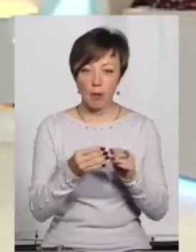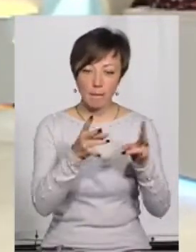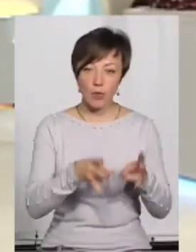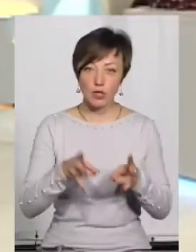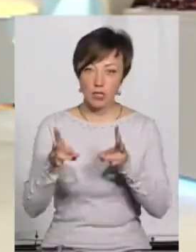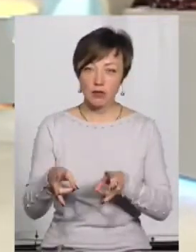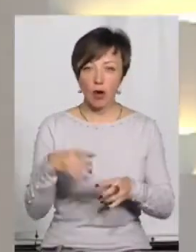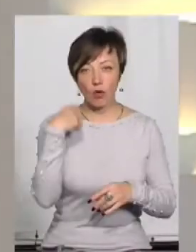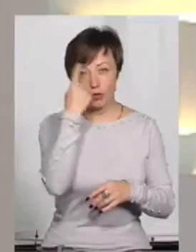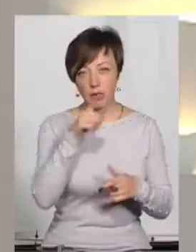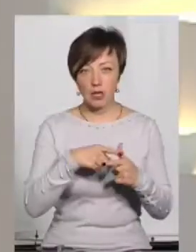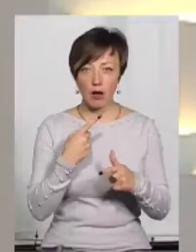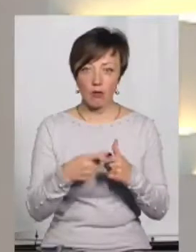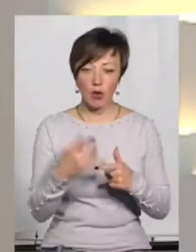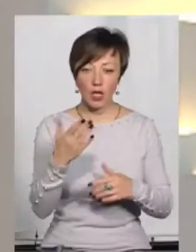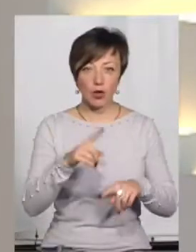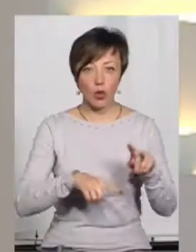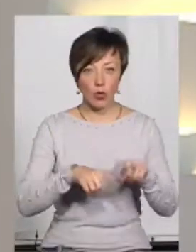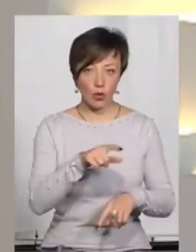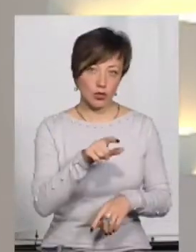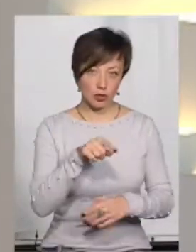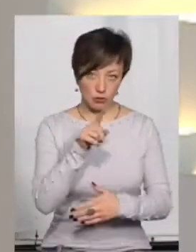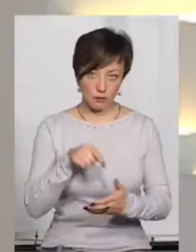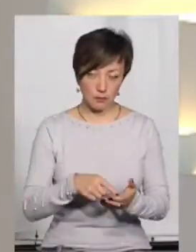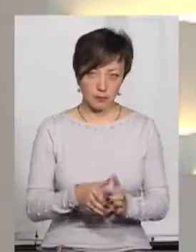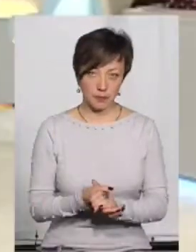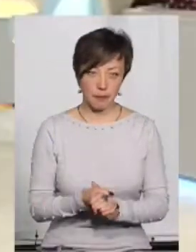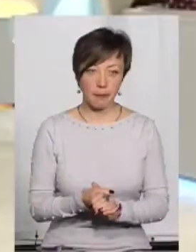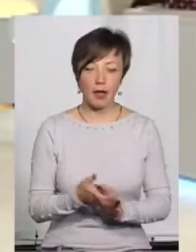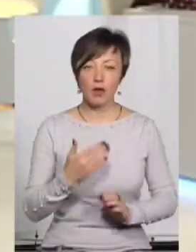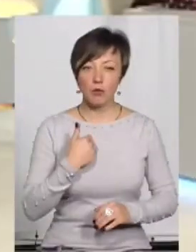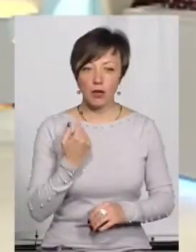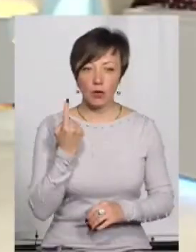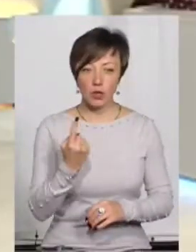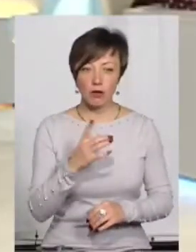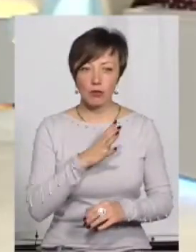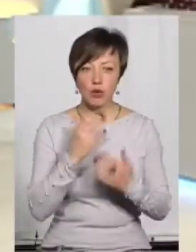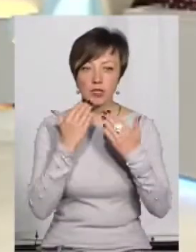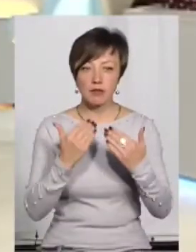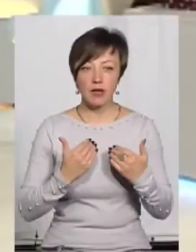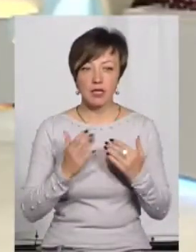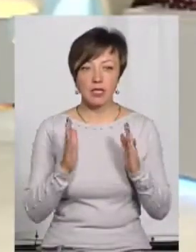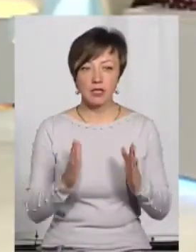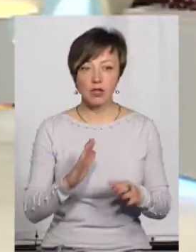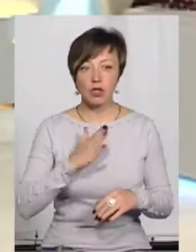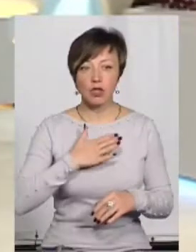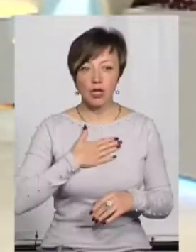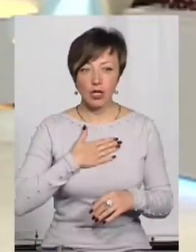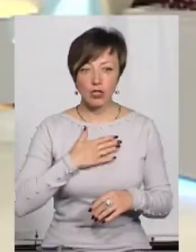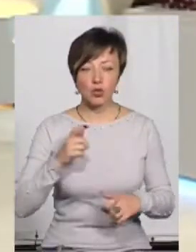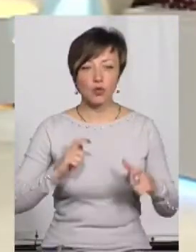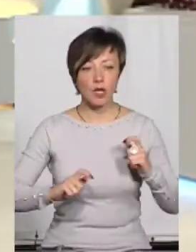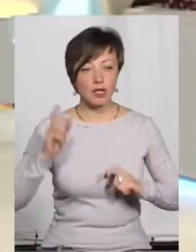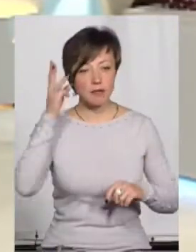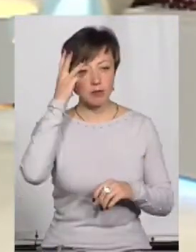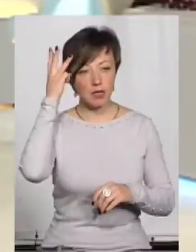постраждалі особисто або, можливо, стосовно їхніх родичів? Ну, до мене лише одне таке звернення було, що наших студентів з